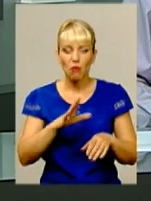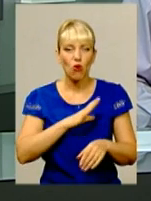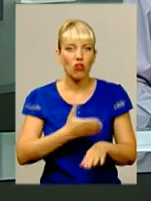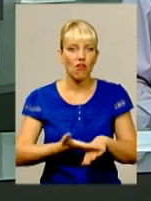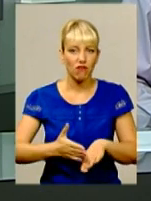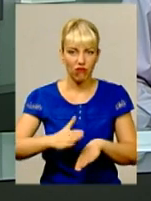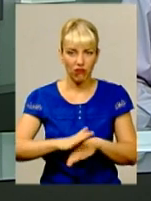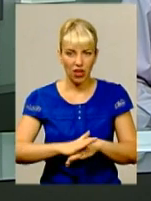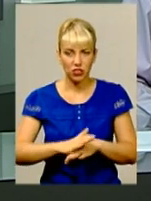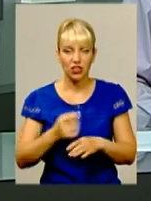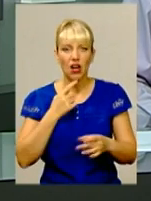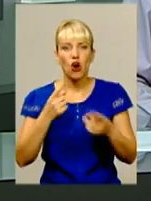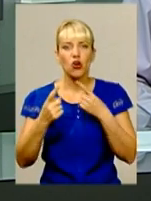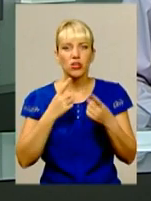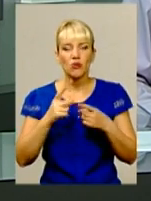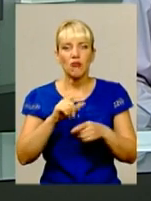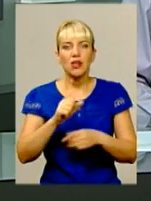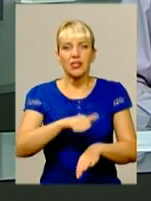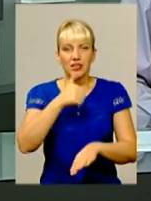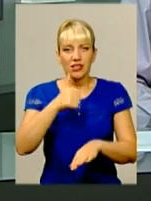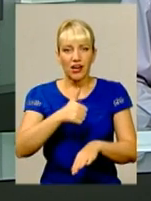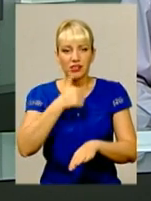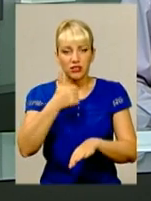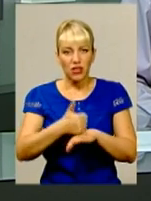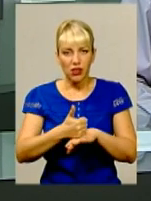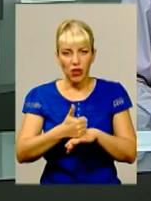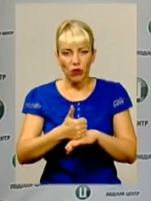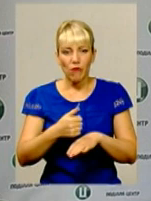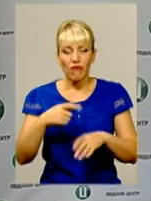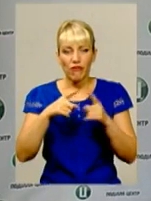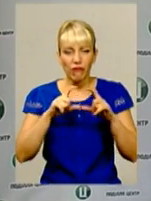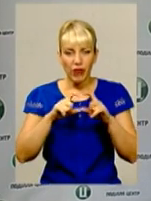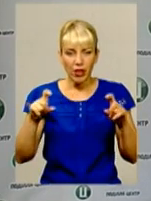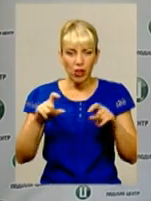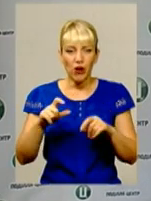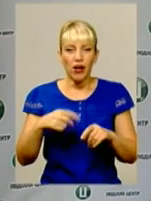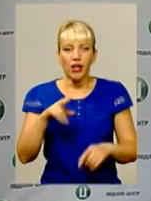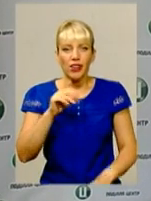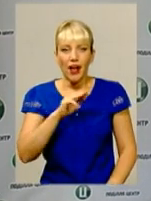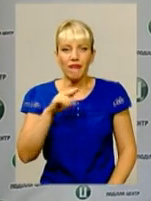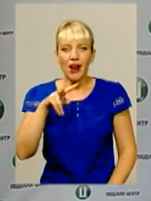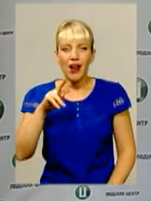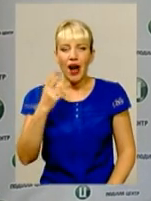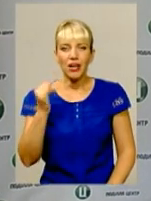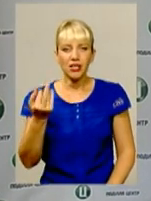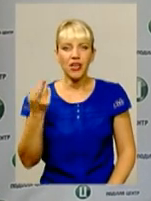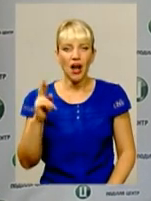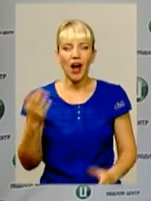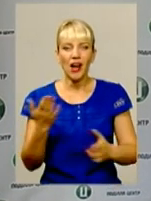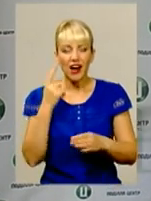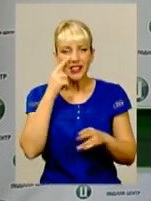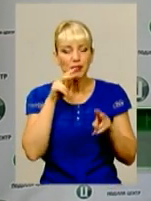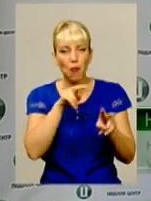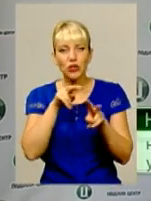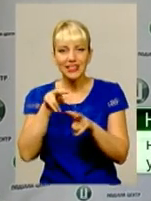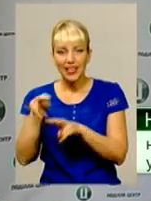відділу обласного управління статистики Наталя Романова. Дефляція, яка спостерігалась у минулому